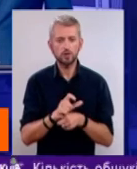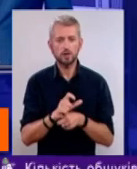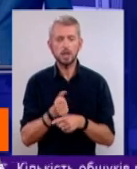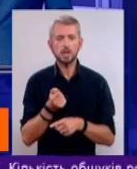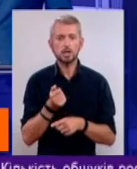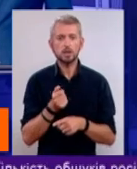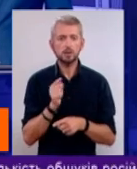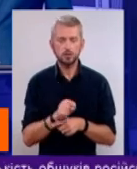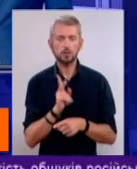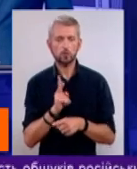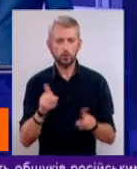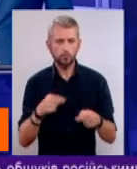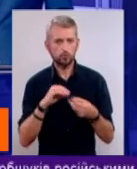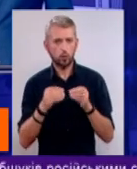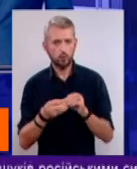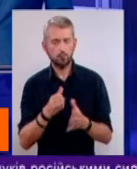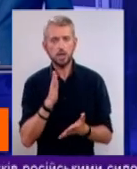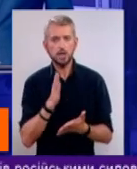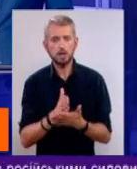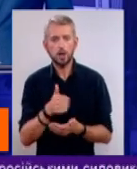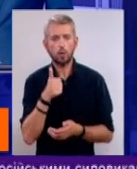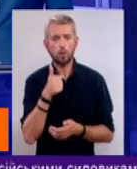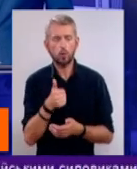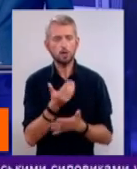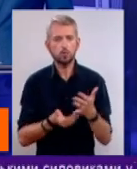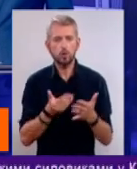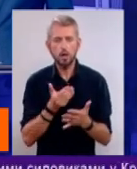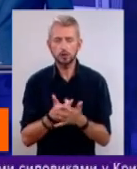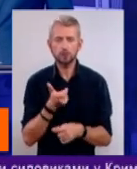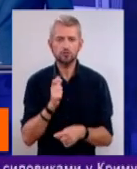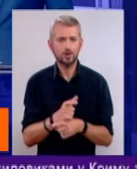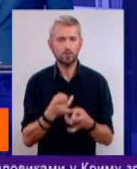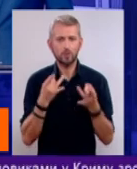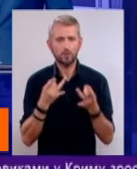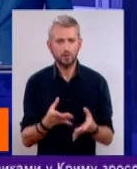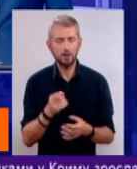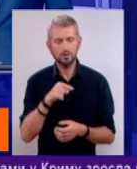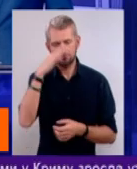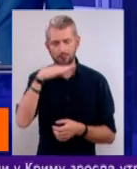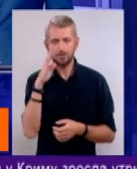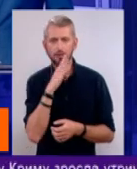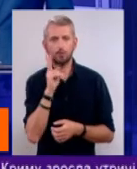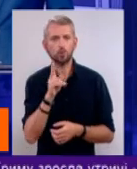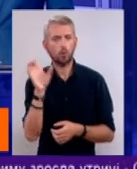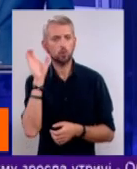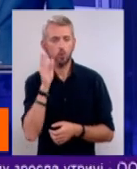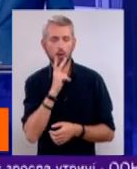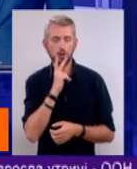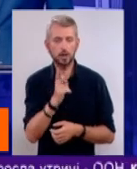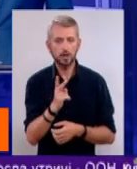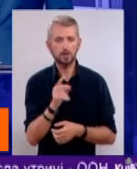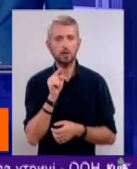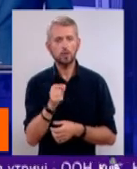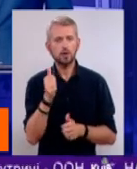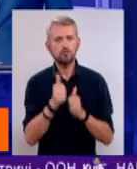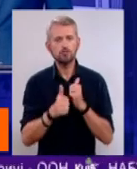які створюють проблеми. Є хороша порада, надзвичайно проста. Тим батькам, які слухають, дивляться, вони